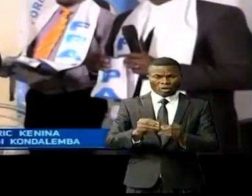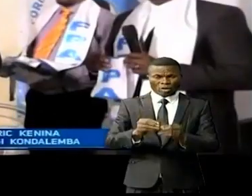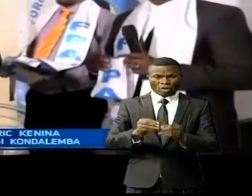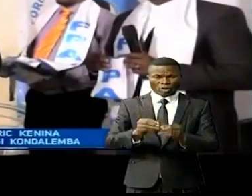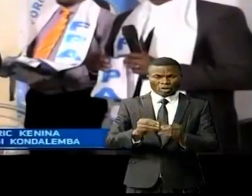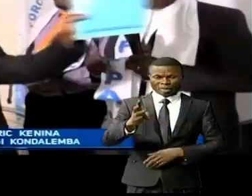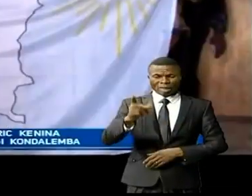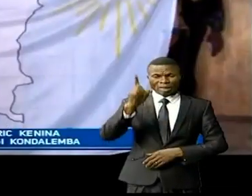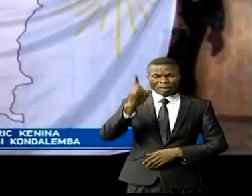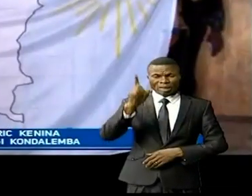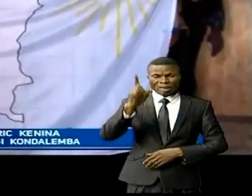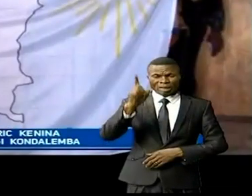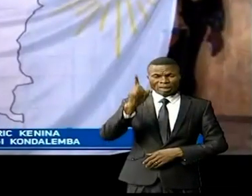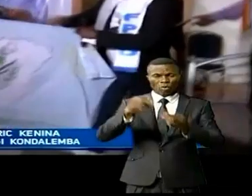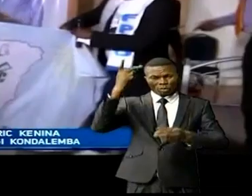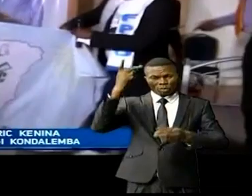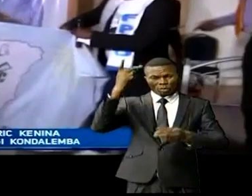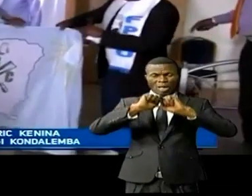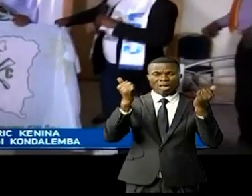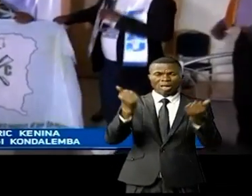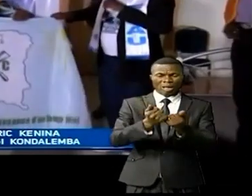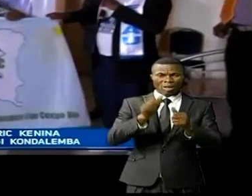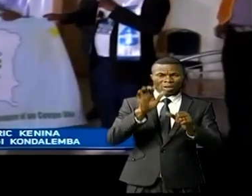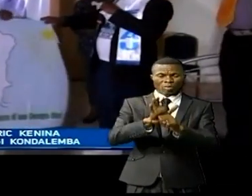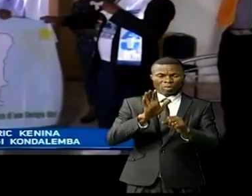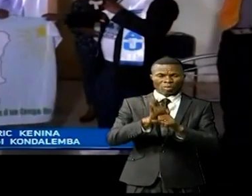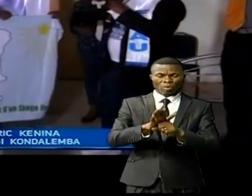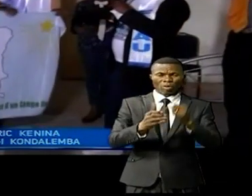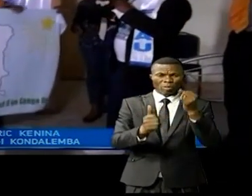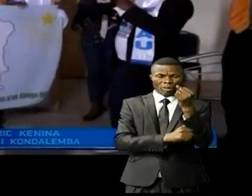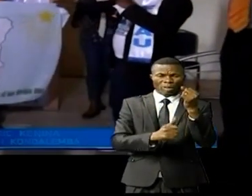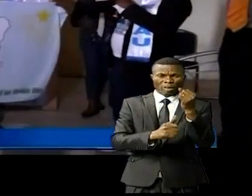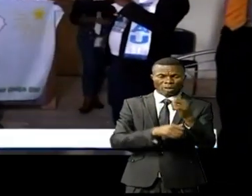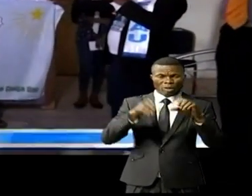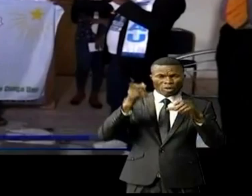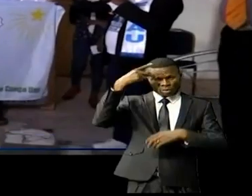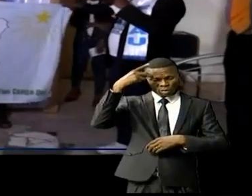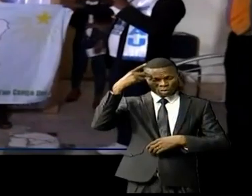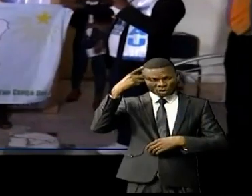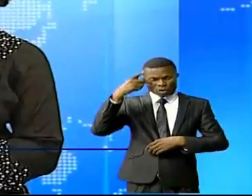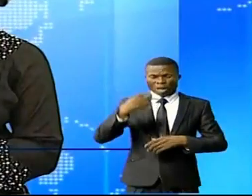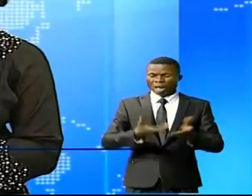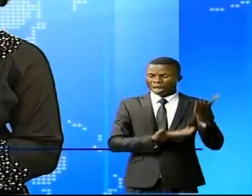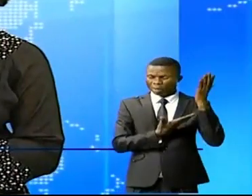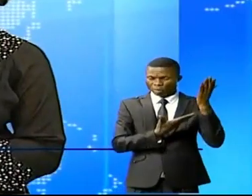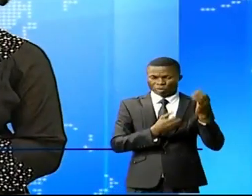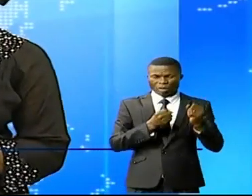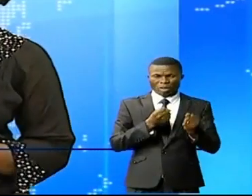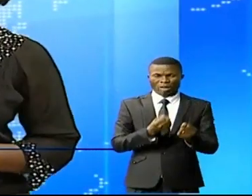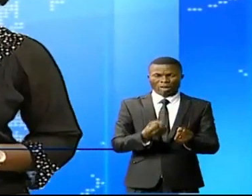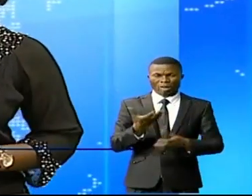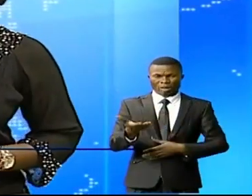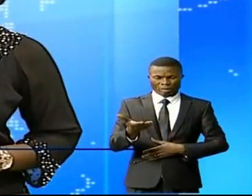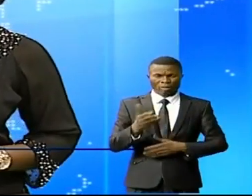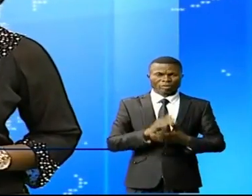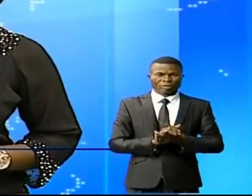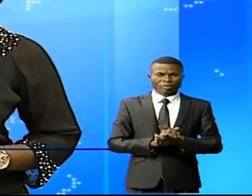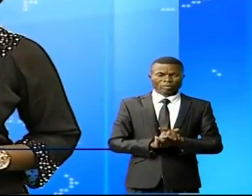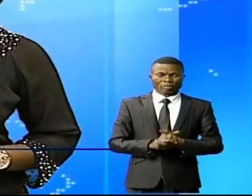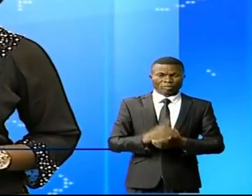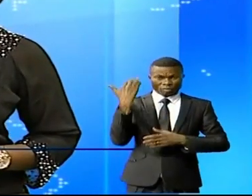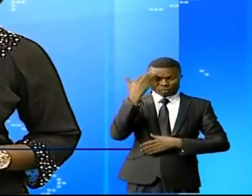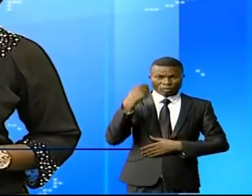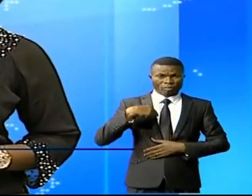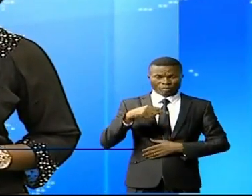politiques et associations, y compris un nombre important de personnalités politiques influentes. Vous nous avez